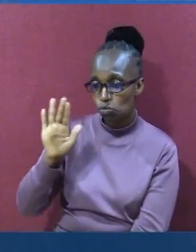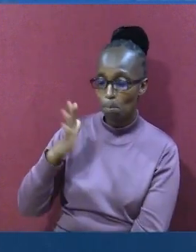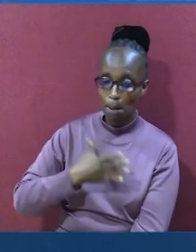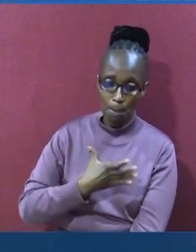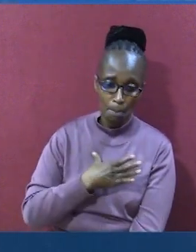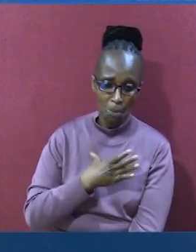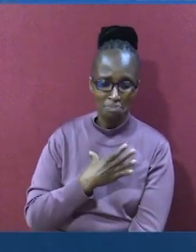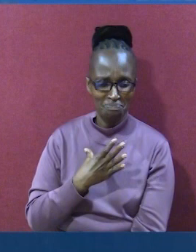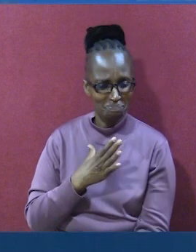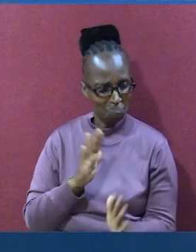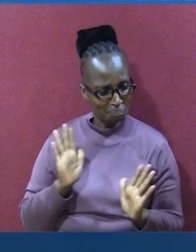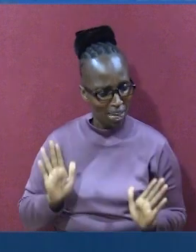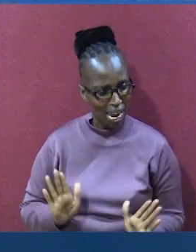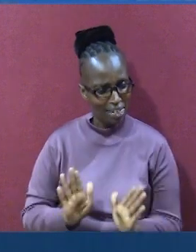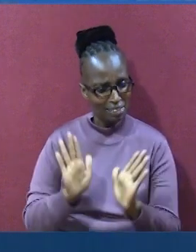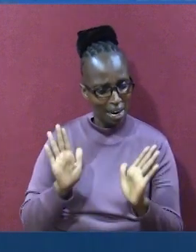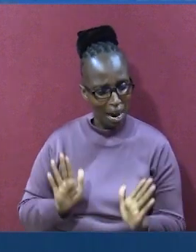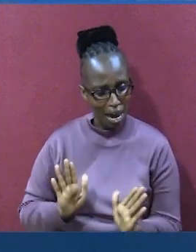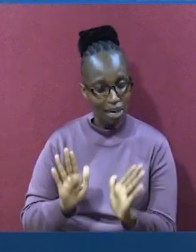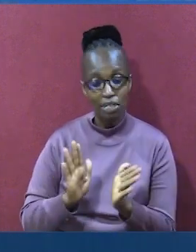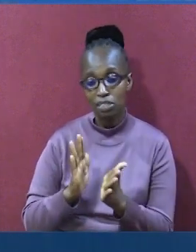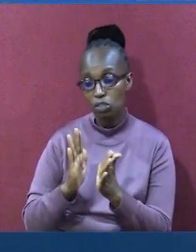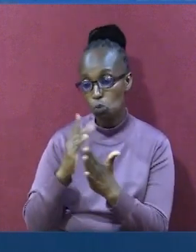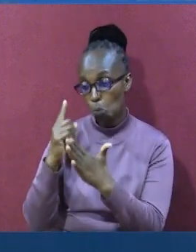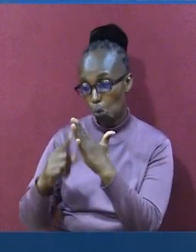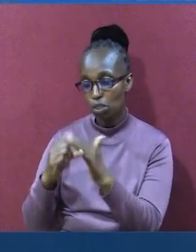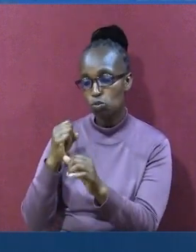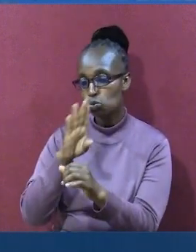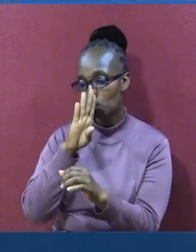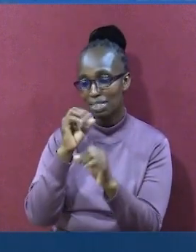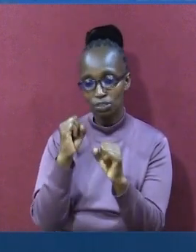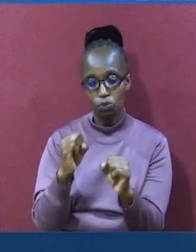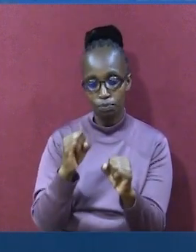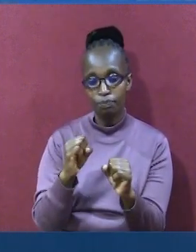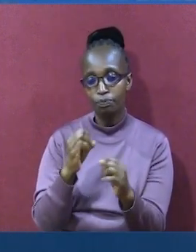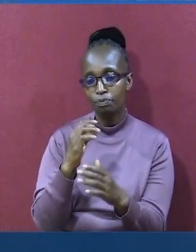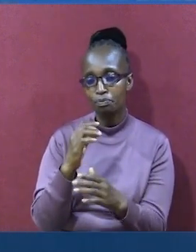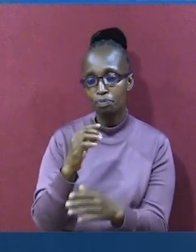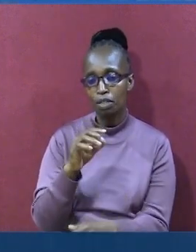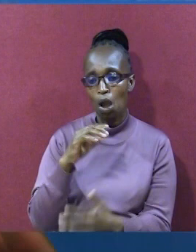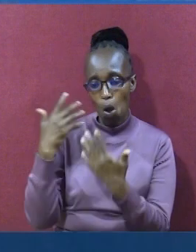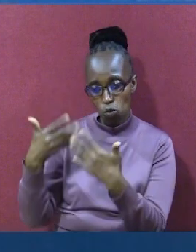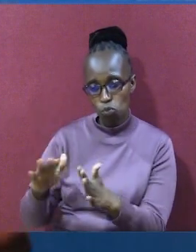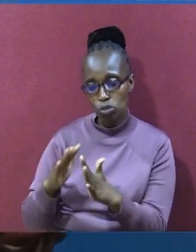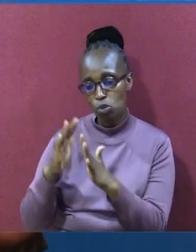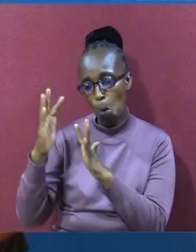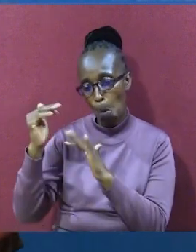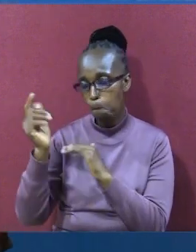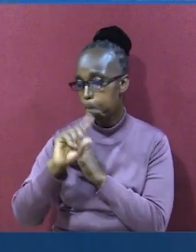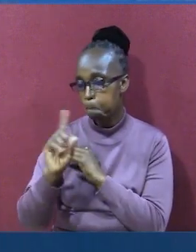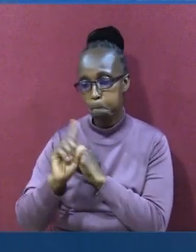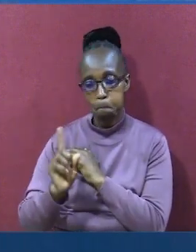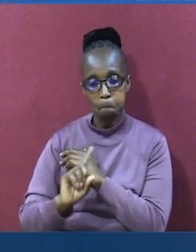We are encouraged to be esteemed first because we have a God who keeps promise. To usife moyo.